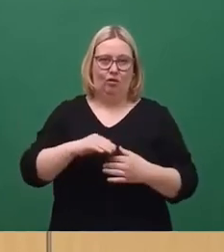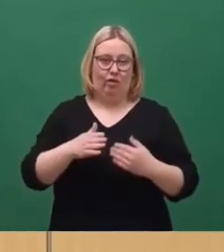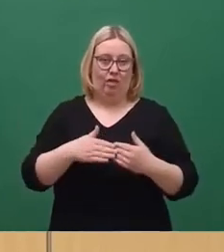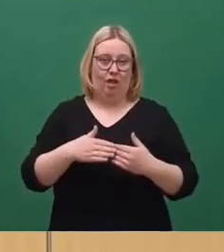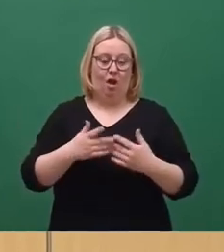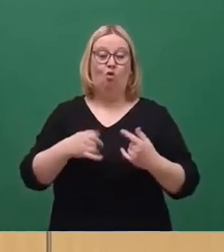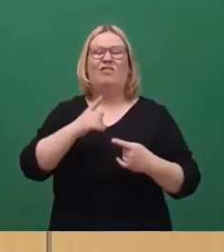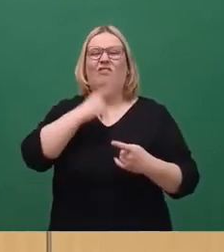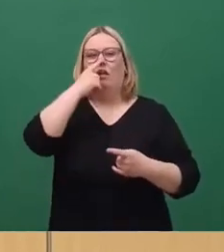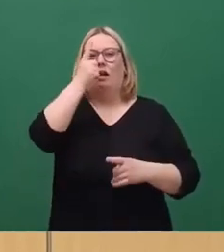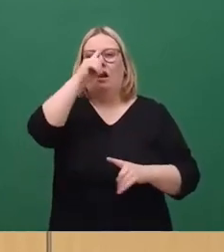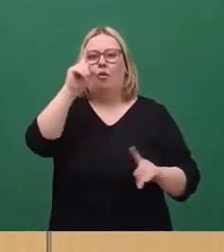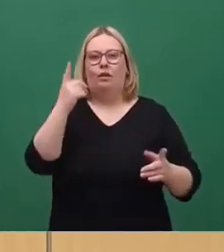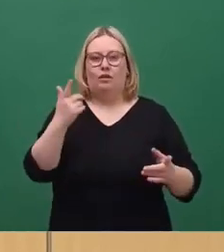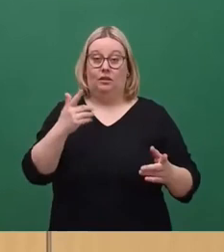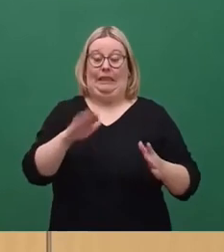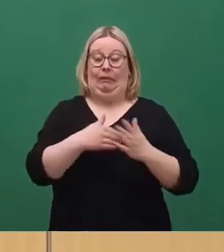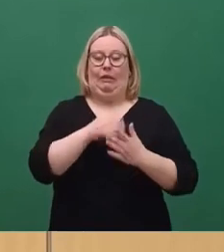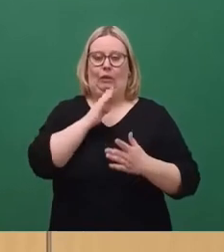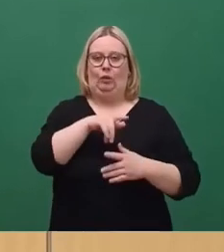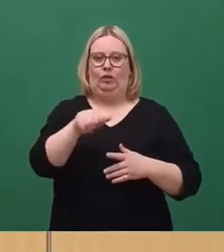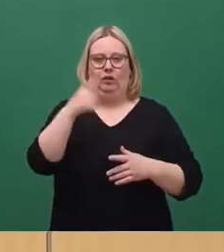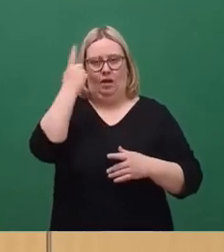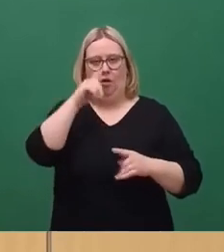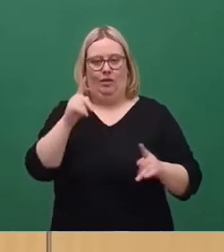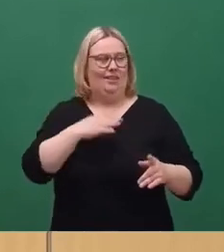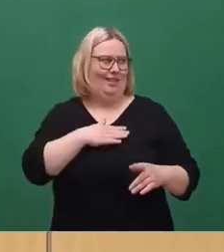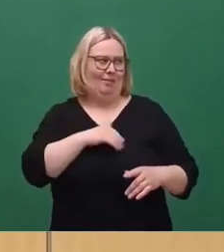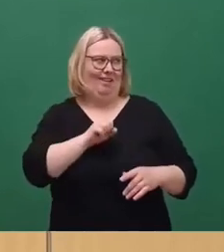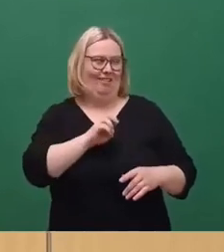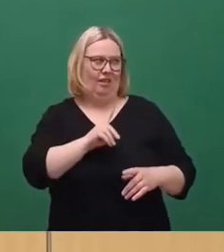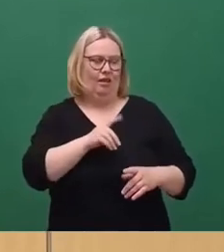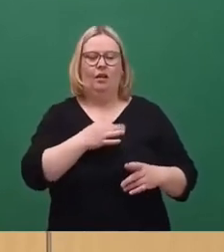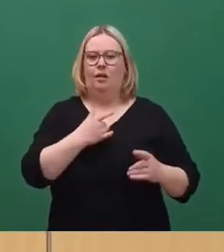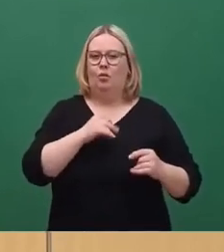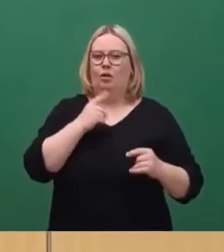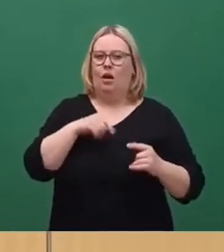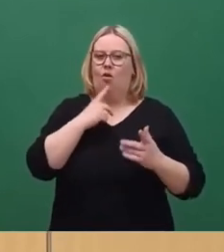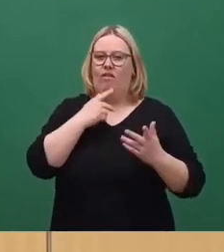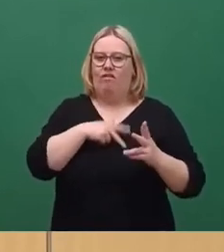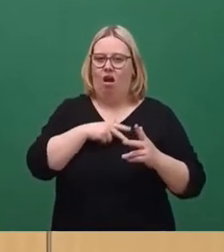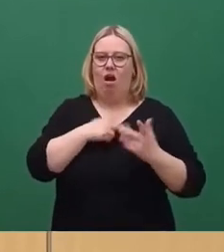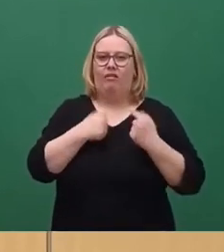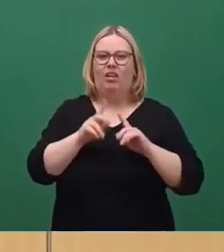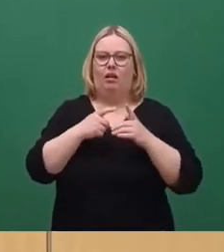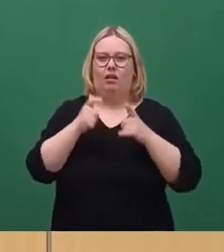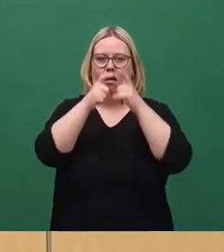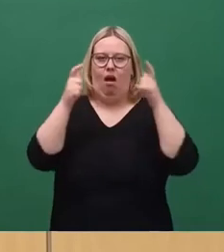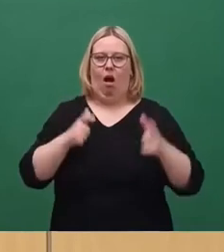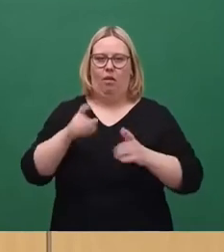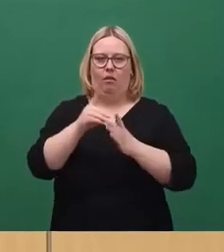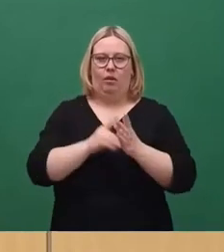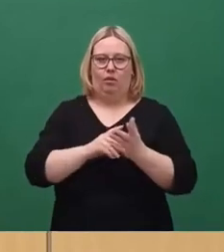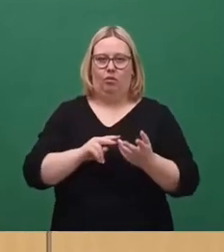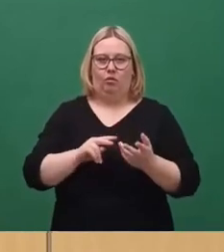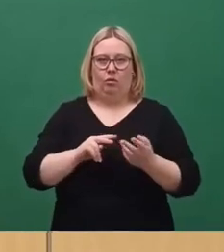nicht glaubt, das ist das Traurige, liebe AfD, das Traurige ist, die Rahmenbedingungen, die ändern sich.